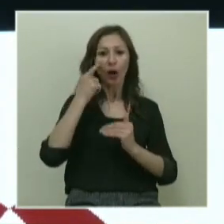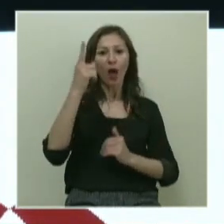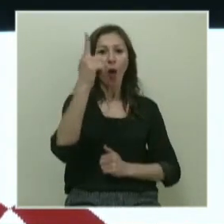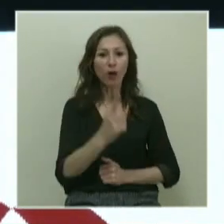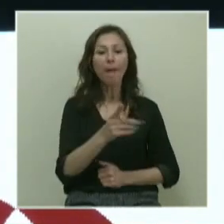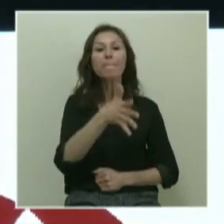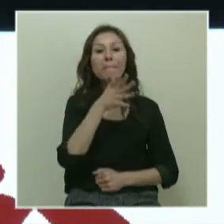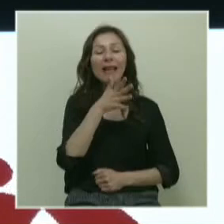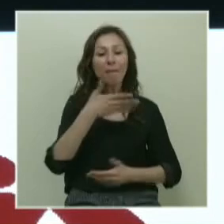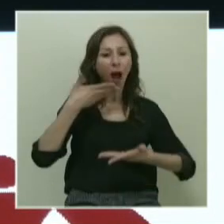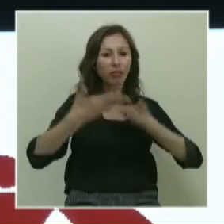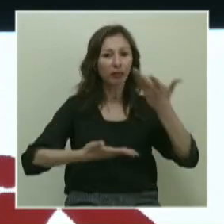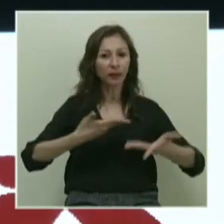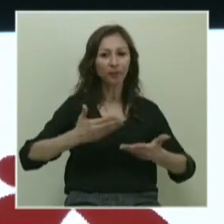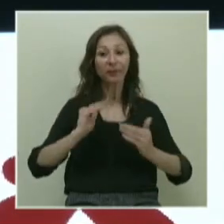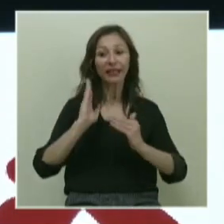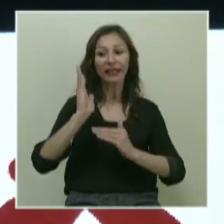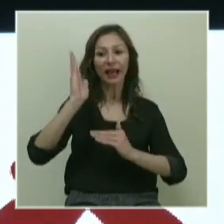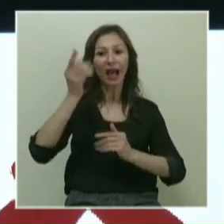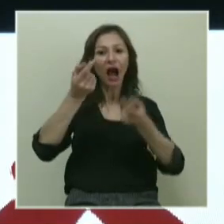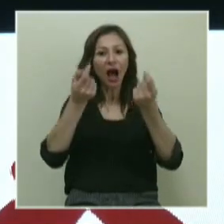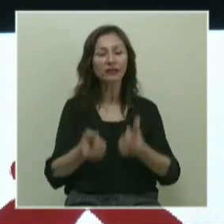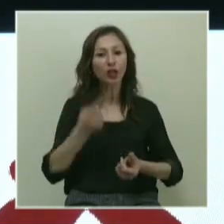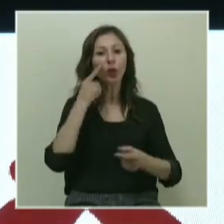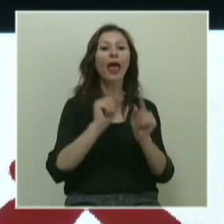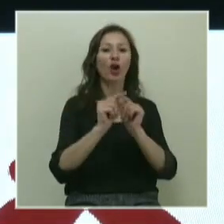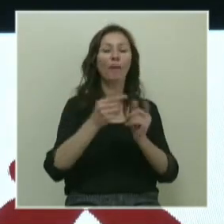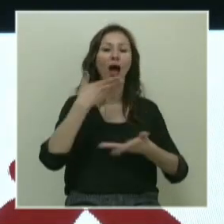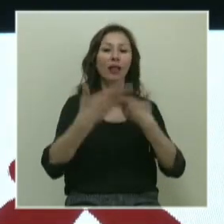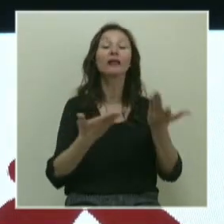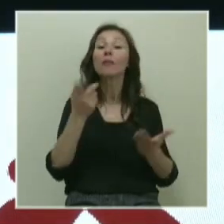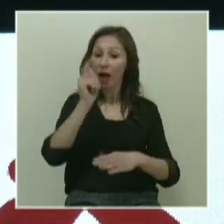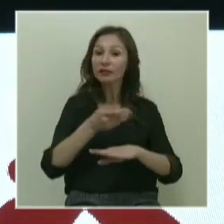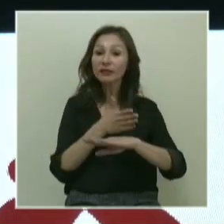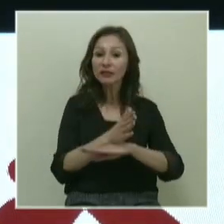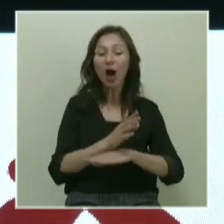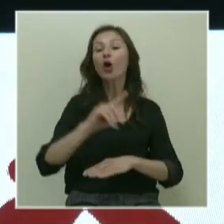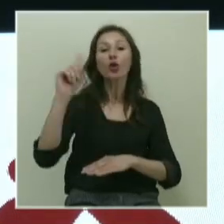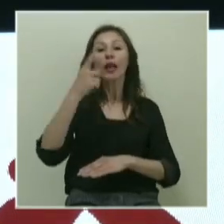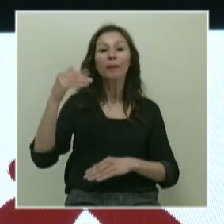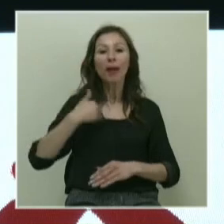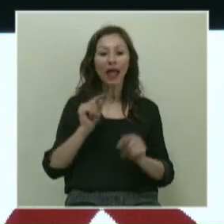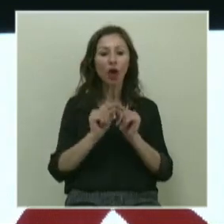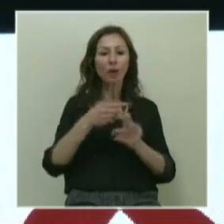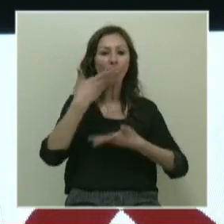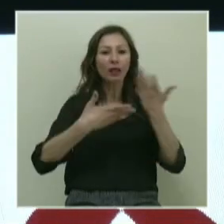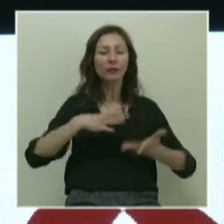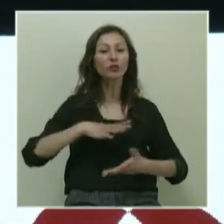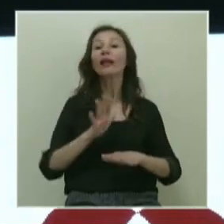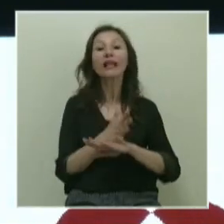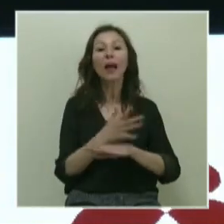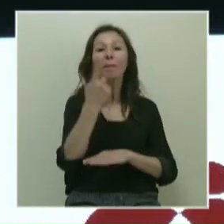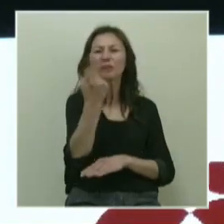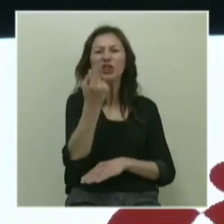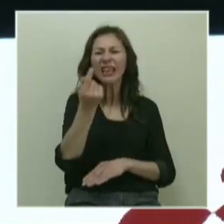bilim anlattım. Giderek azalan oranda ekonomi anlattım. Halbuki yönetim benden ekonomi anlatmamısı. Neden? Çünkü bir şey